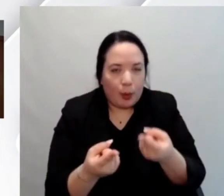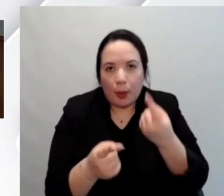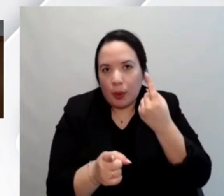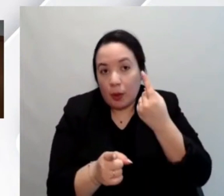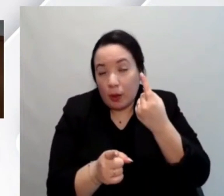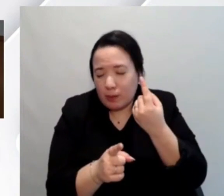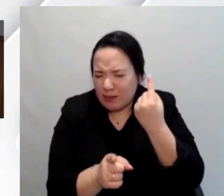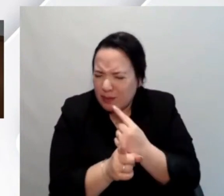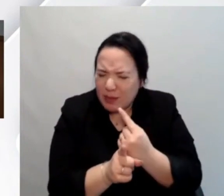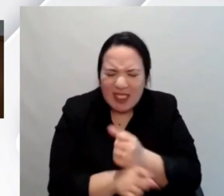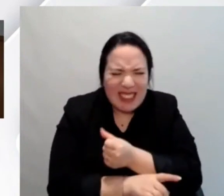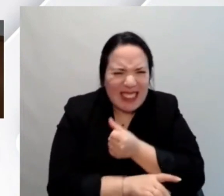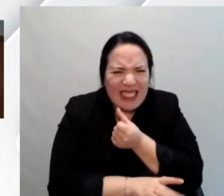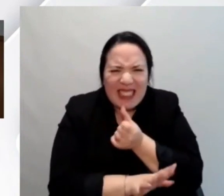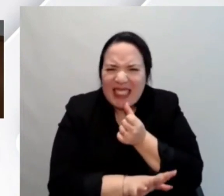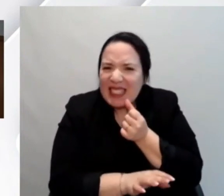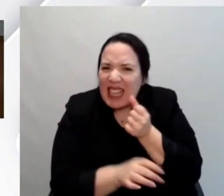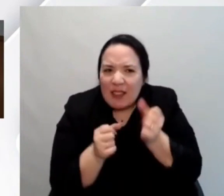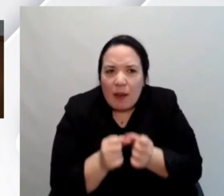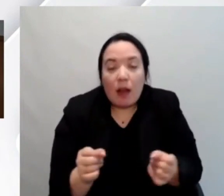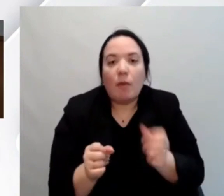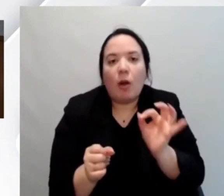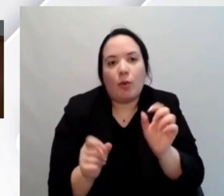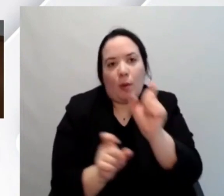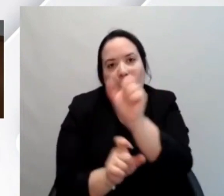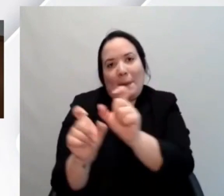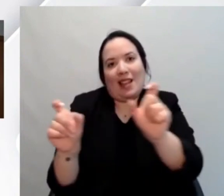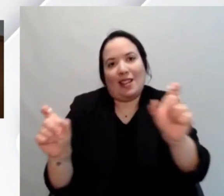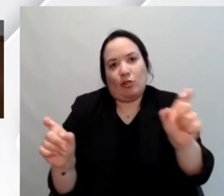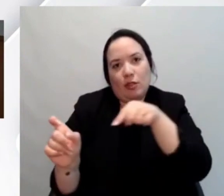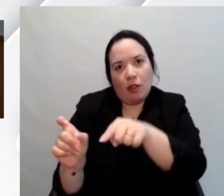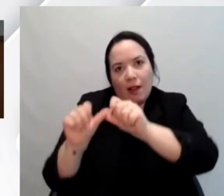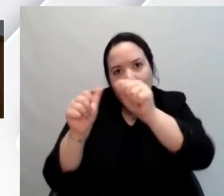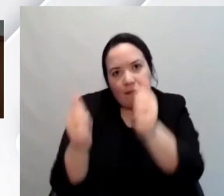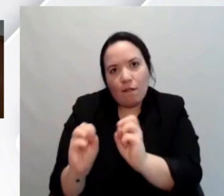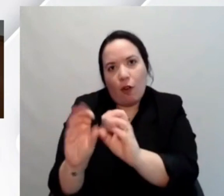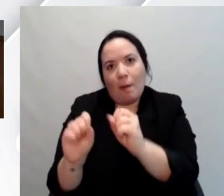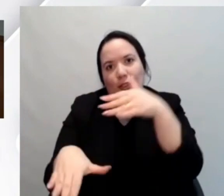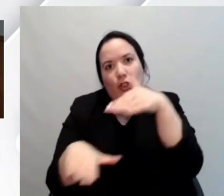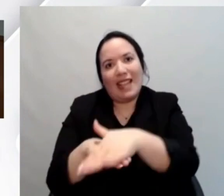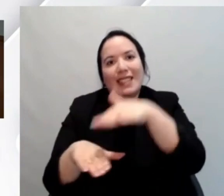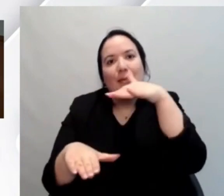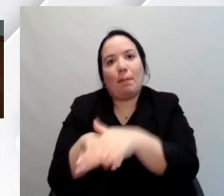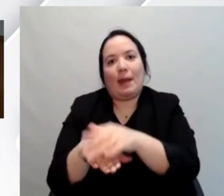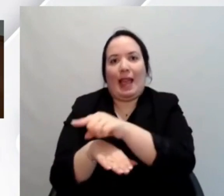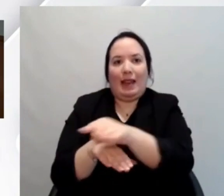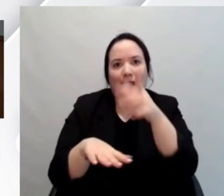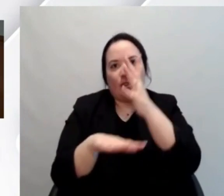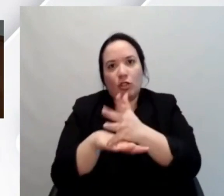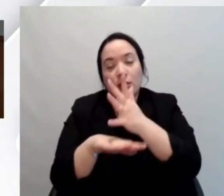necessario formare persone che siano proprio esperti di accessibilità e che possano